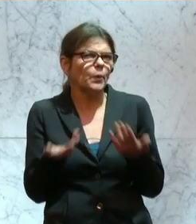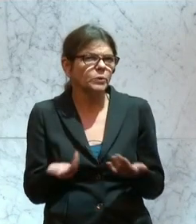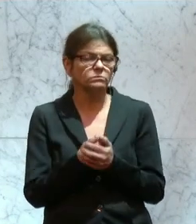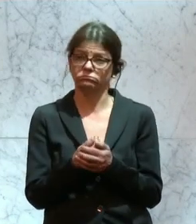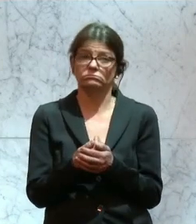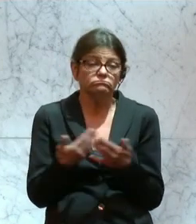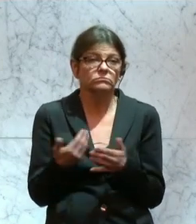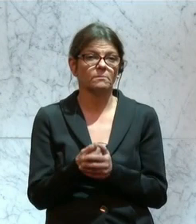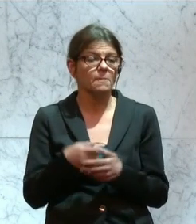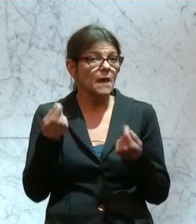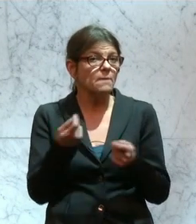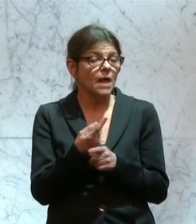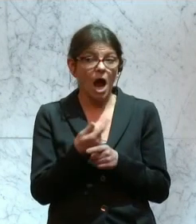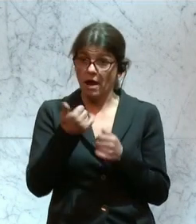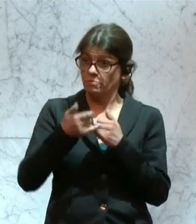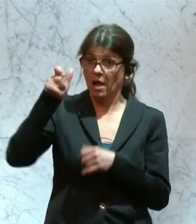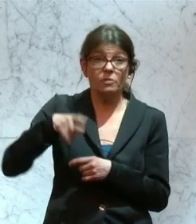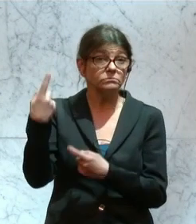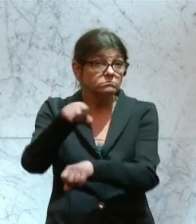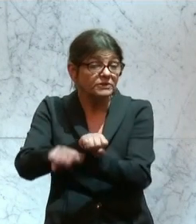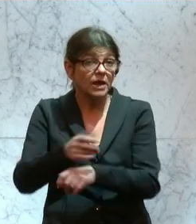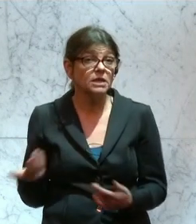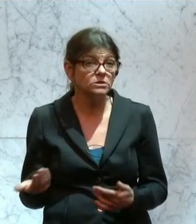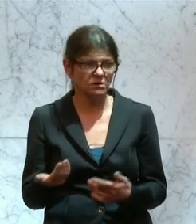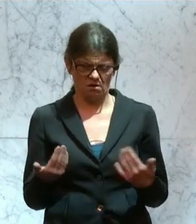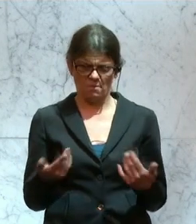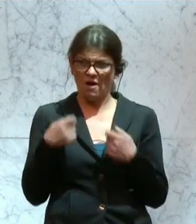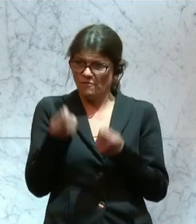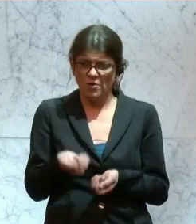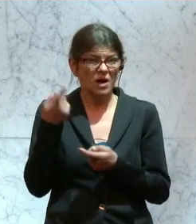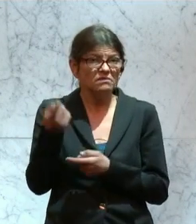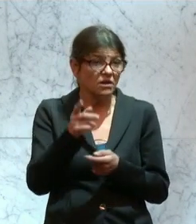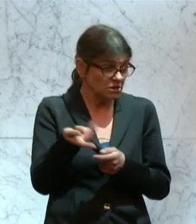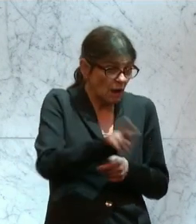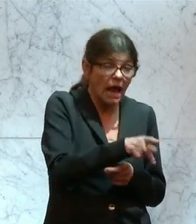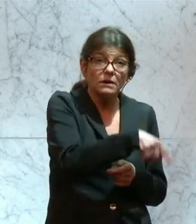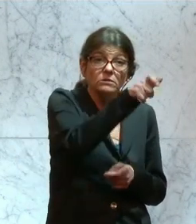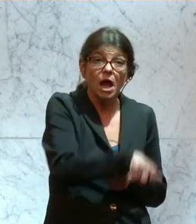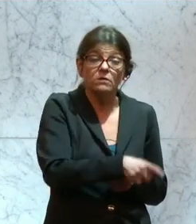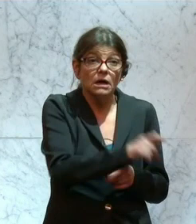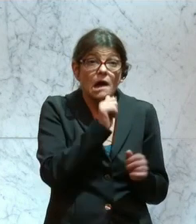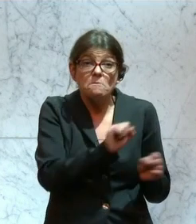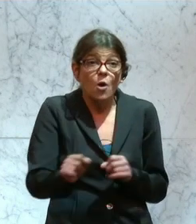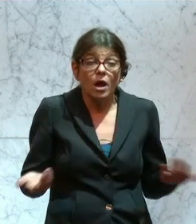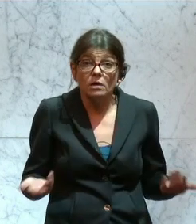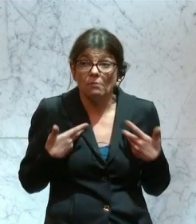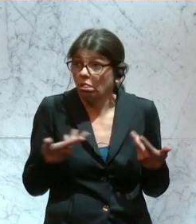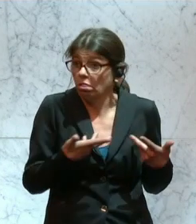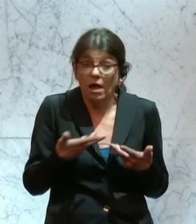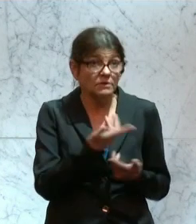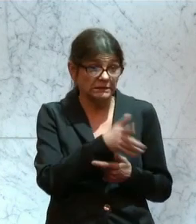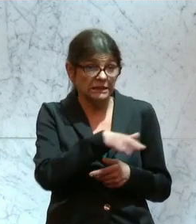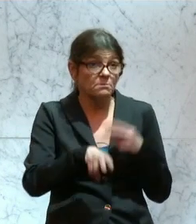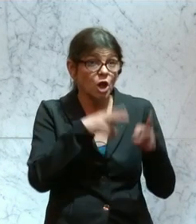kann auch sein, dass ein Elternteil in Haft kommt, aber es gibt für diesen anderen Elternteil dann keine Möglichkeit mehr, dieses